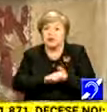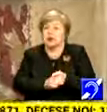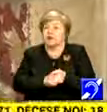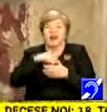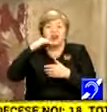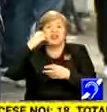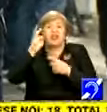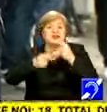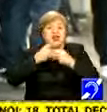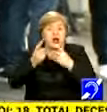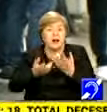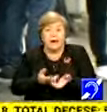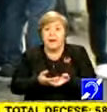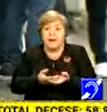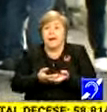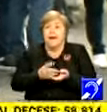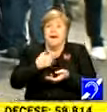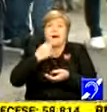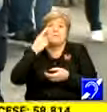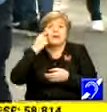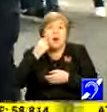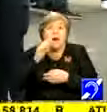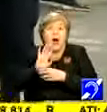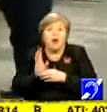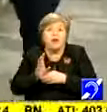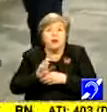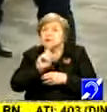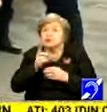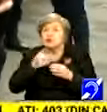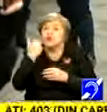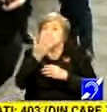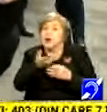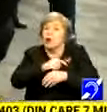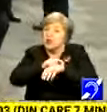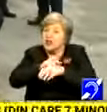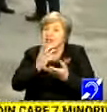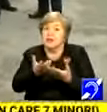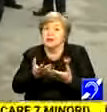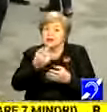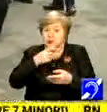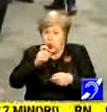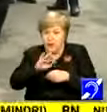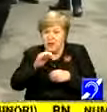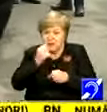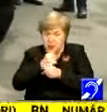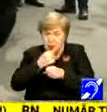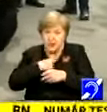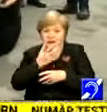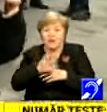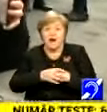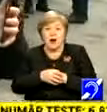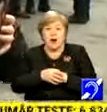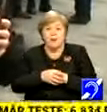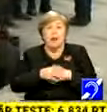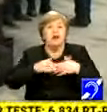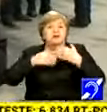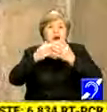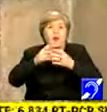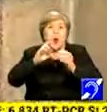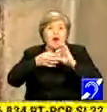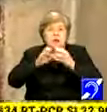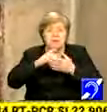în baie, nu există teste de COVID, nu se dau teste de COVID la timp. Și trebuie neapărat pusă la punct. Alte primele, olimpiadele, faptul că s-au anul la literatura